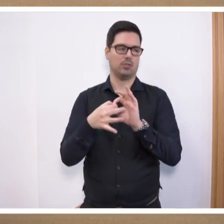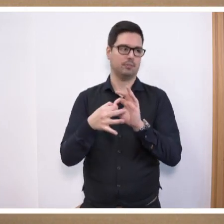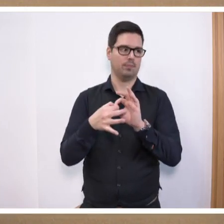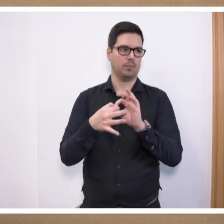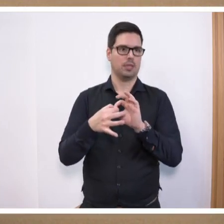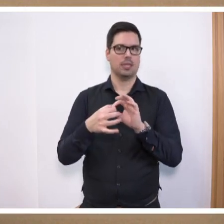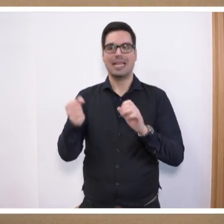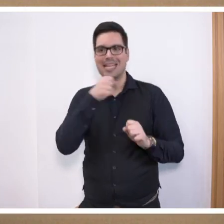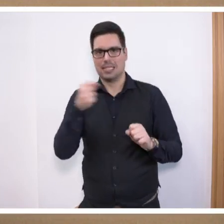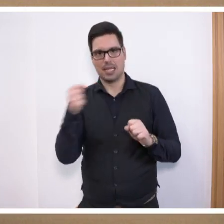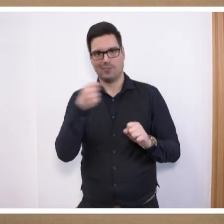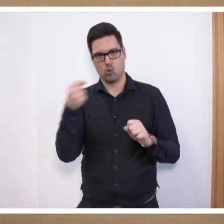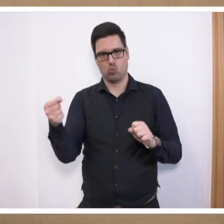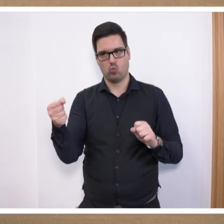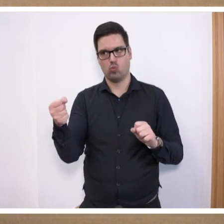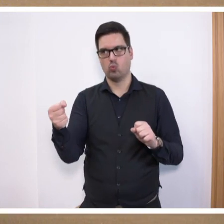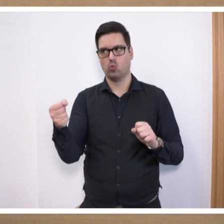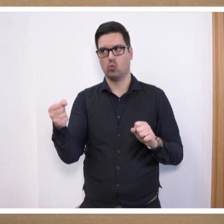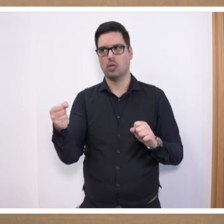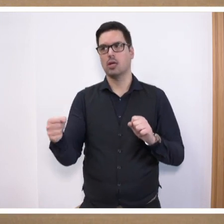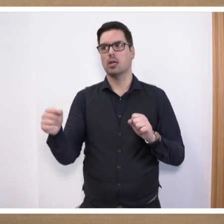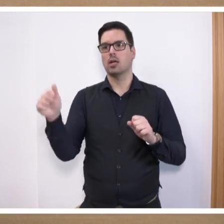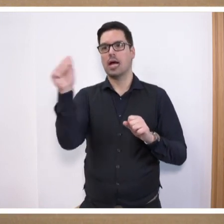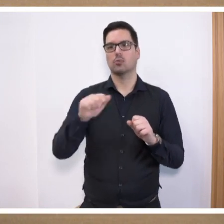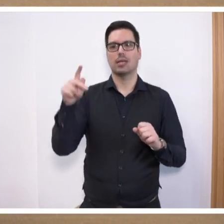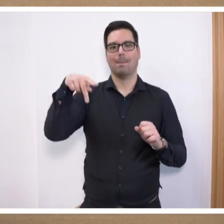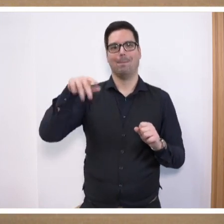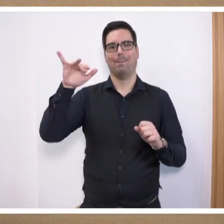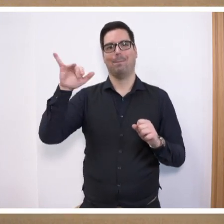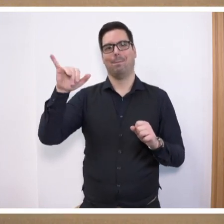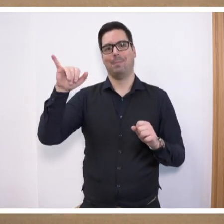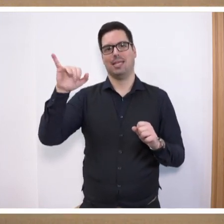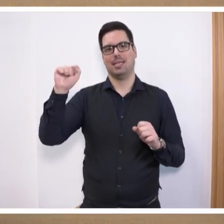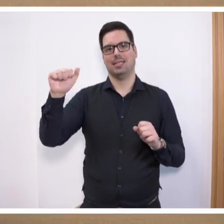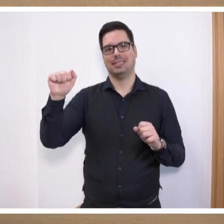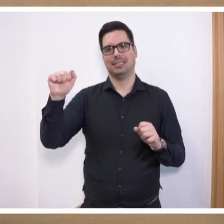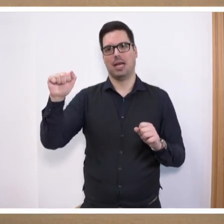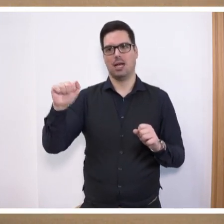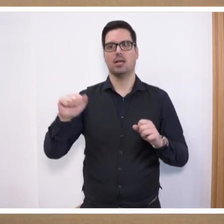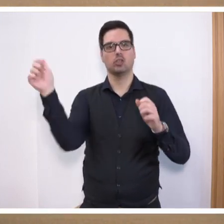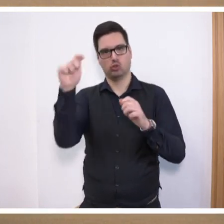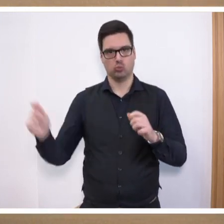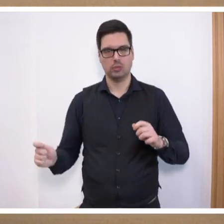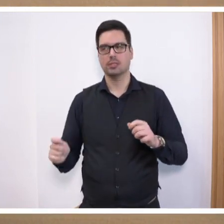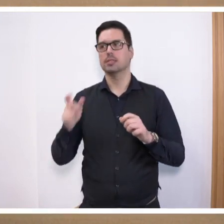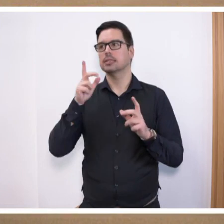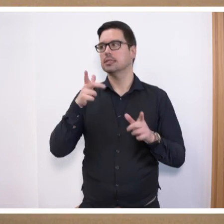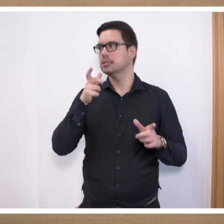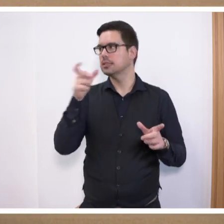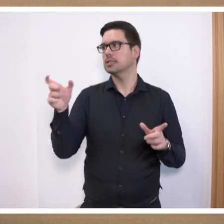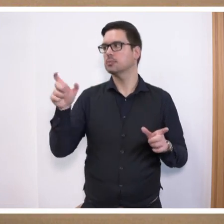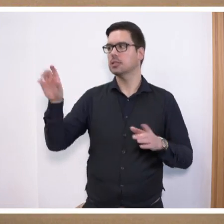das Sie geführt haben zur aktuellen PISA-Studie. Hier haben Sie einen Satz gesagt, mit